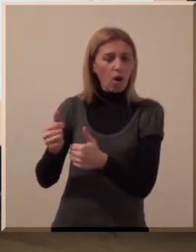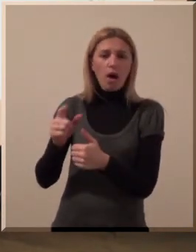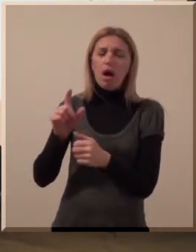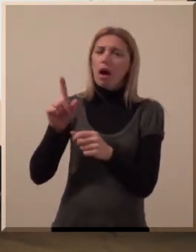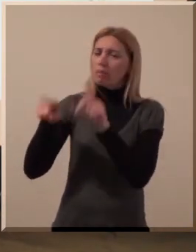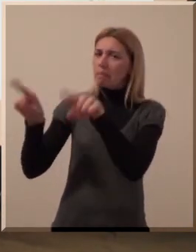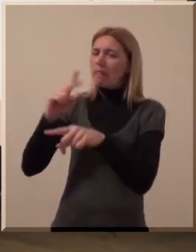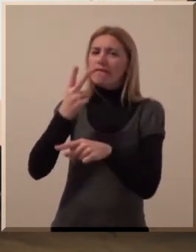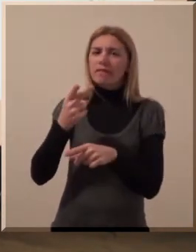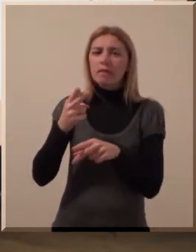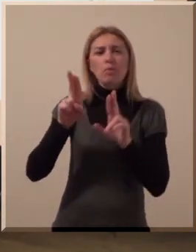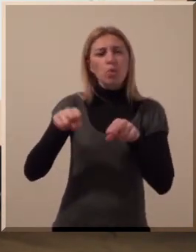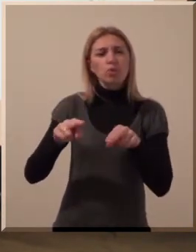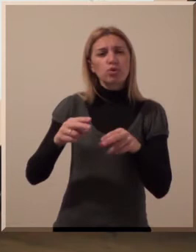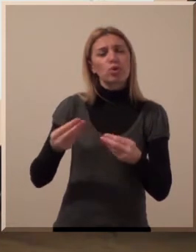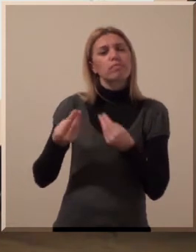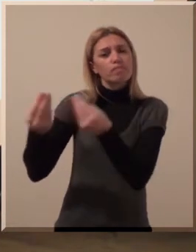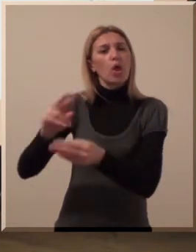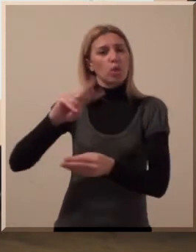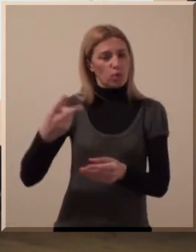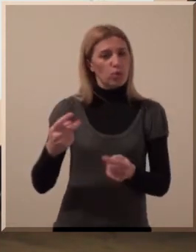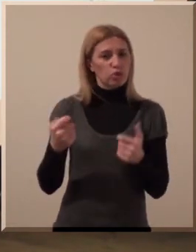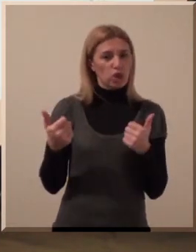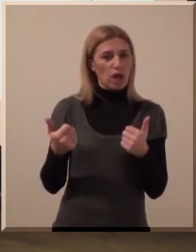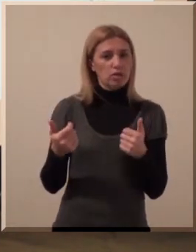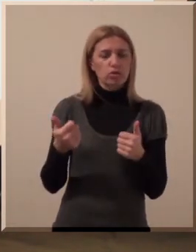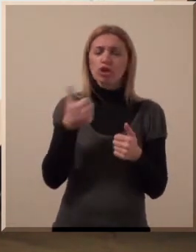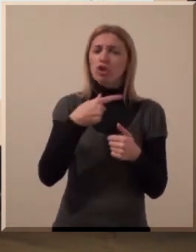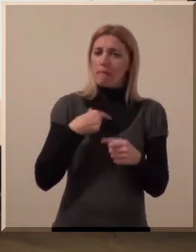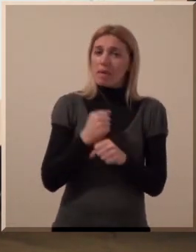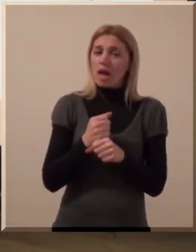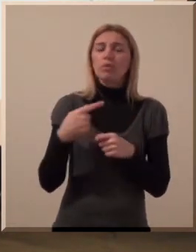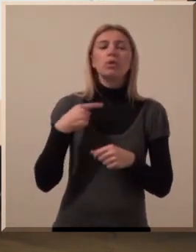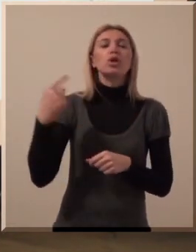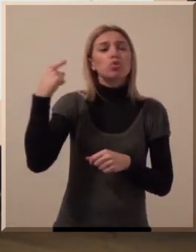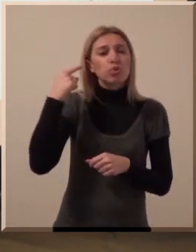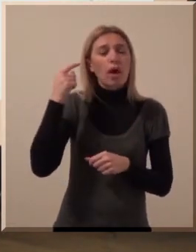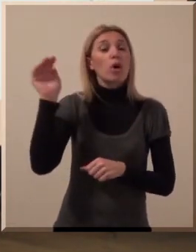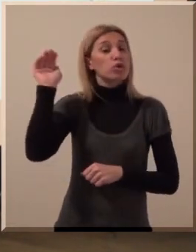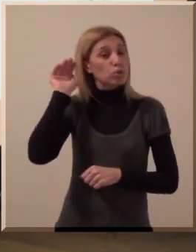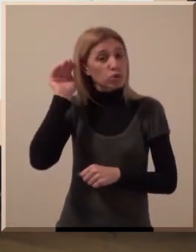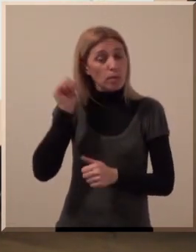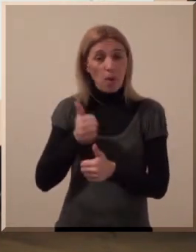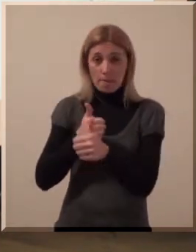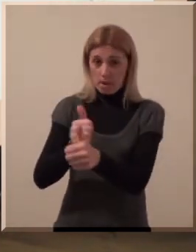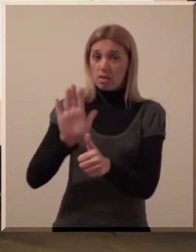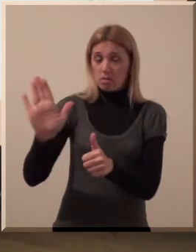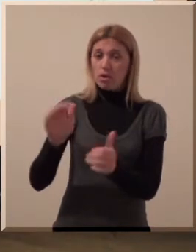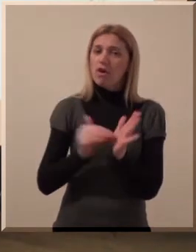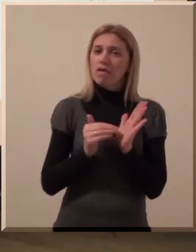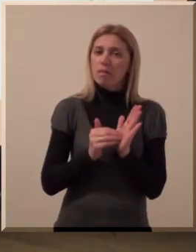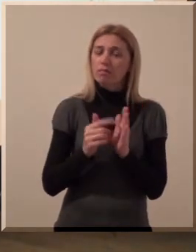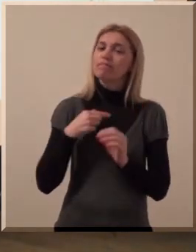jer su radili nekom krivičnom delu. Neki ne vide mogućnost da se njima pruži druga šansa. Ono što mi radimo jeste da ih čujemo,